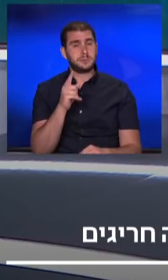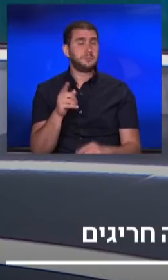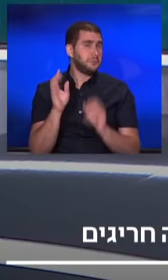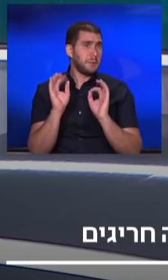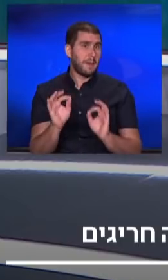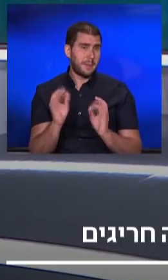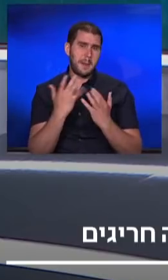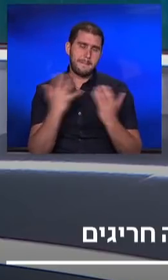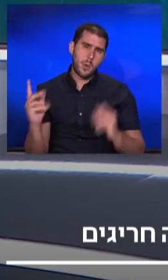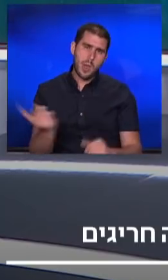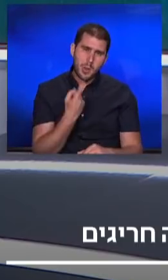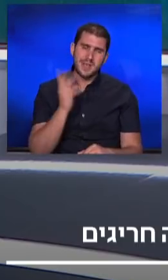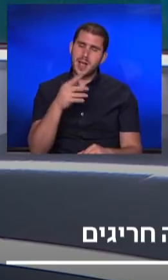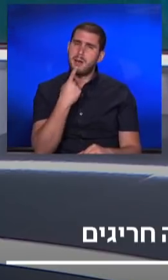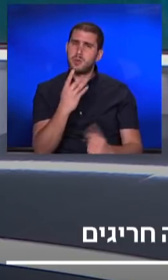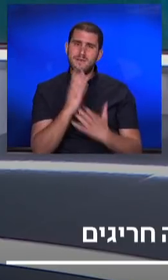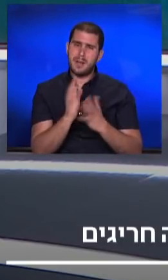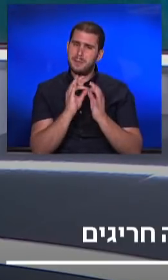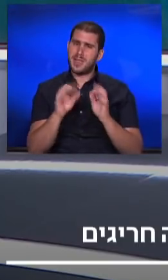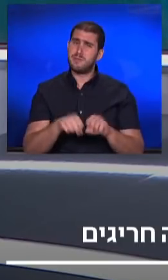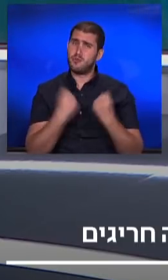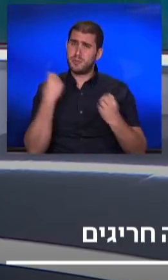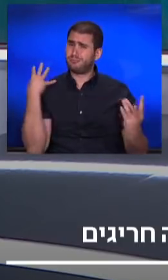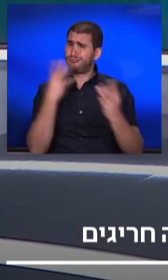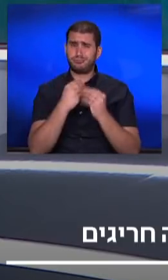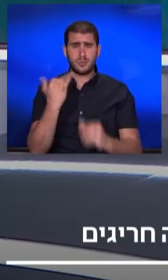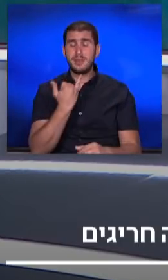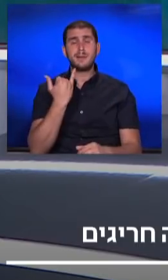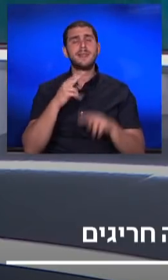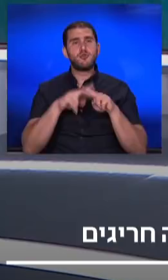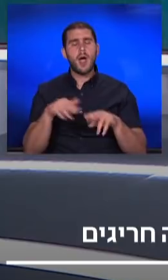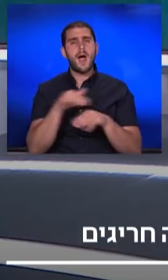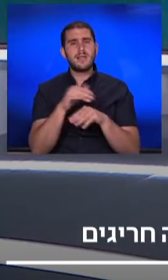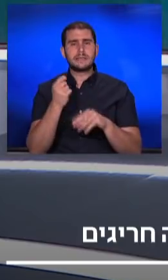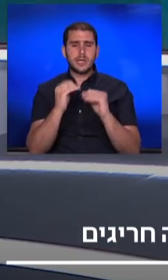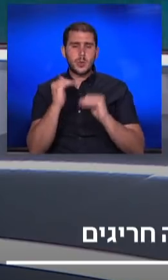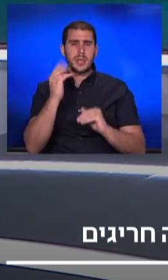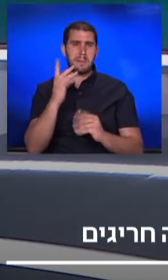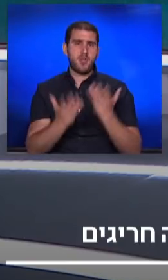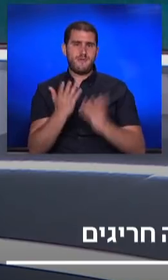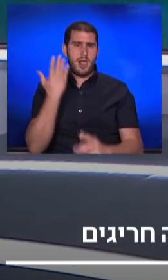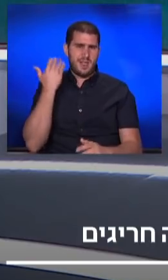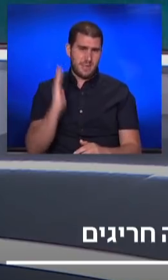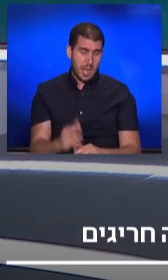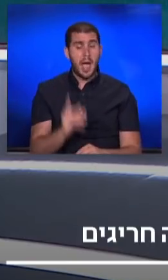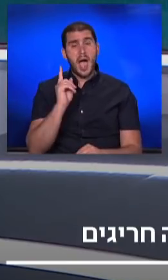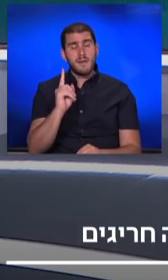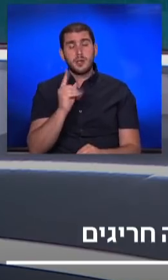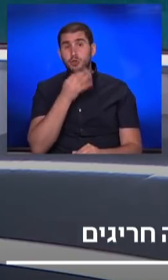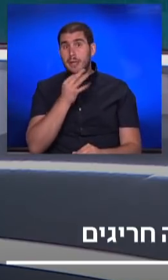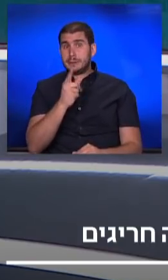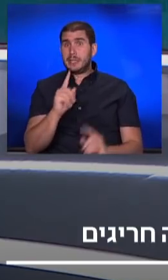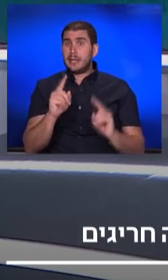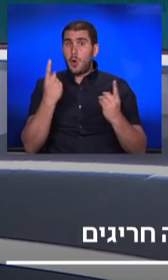ברור לנו, וגם אמרנו זה, אני חושב בתחילת המשבר ולא אורך כל המשבר. נשאר עם מפתלה עודפת לעומת המקום שהיינו בו קודם, אבל לשאלה האם זה אירוע